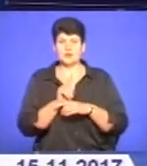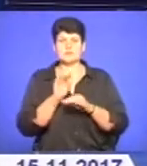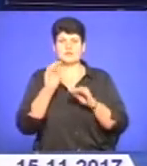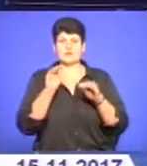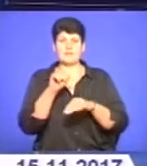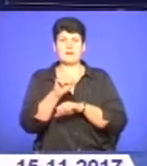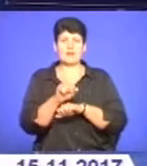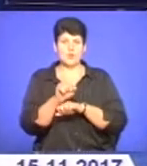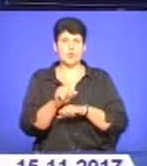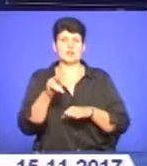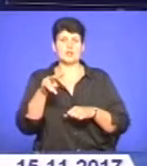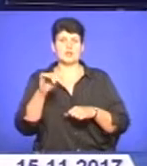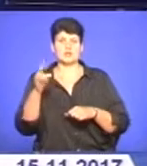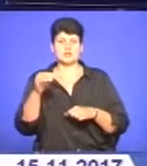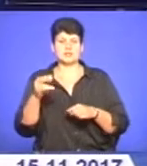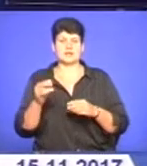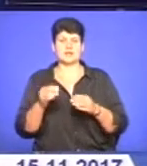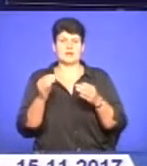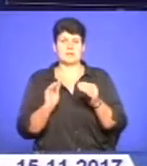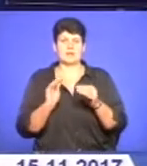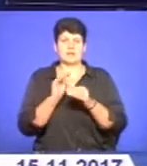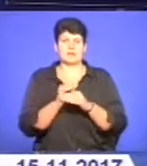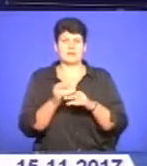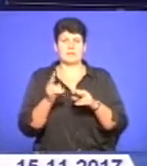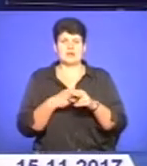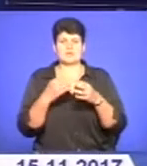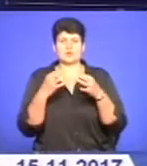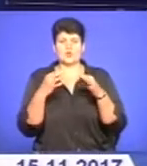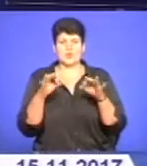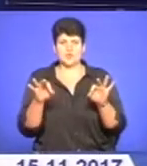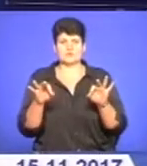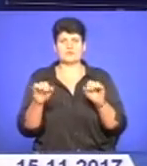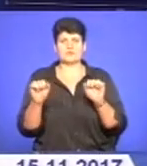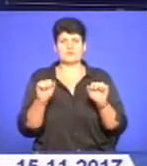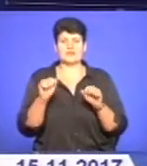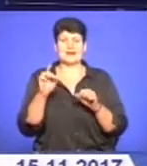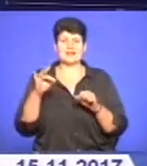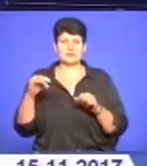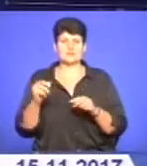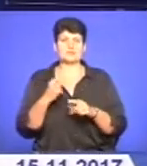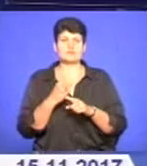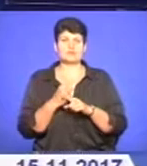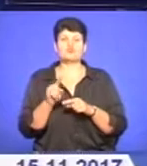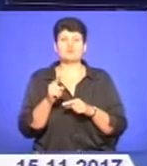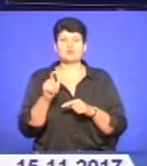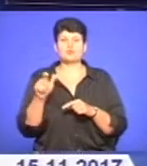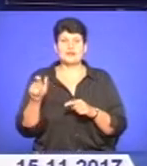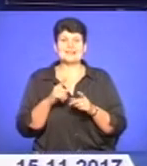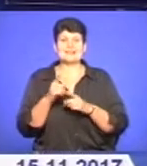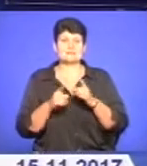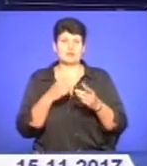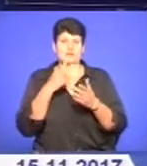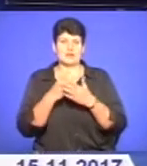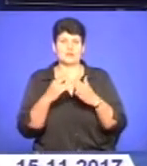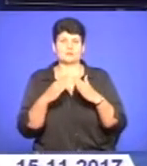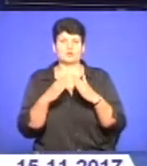балкони, лоджі та прибудови без дозволу органів місцевого самоврядування та управління архітектури заборонено. Чому людей, які зміють вигляд